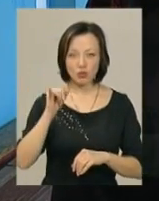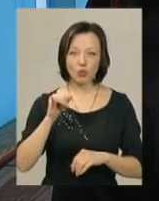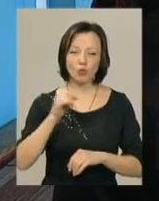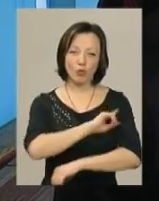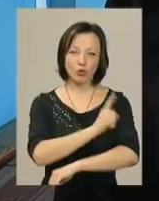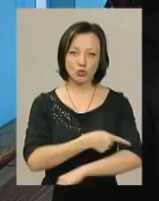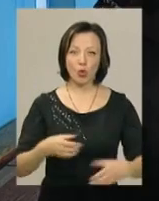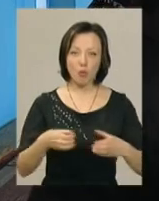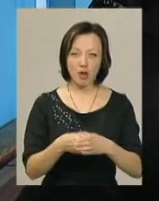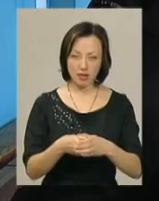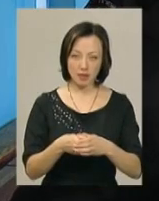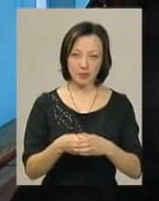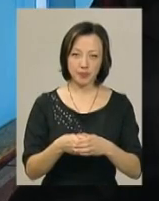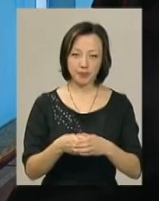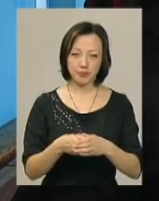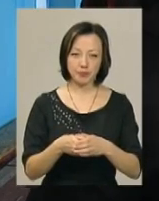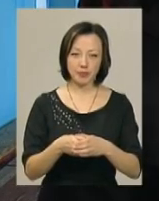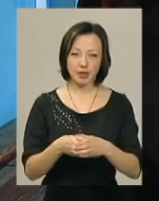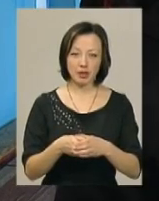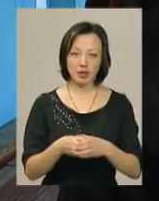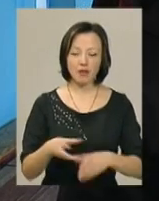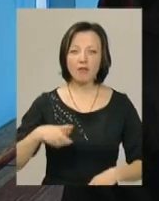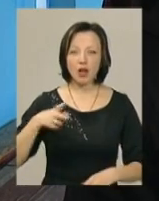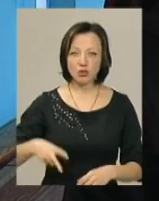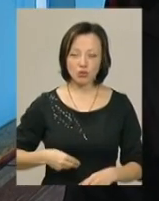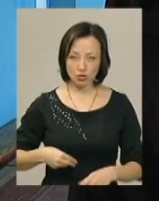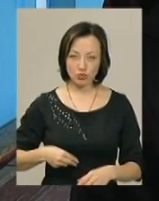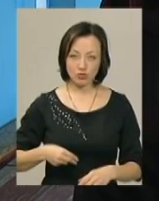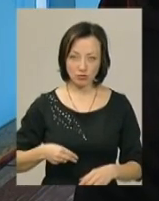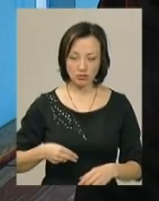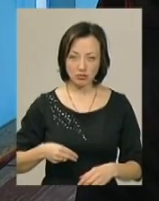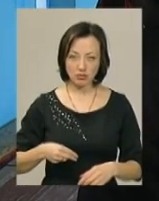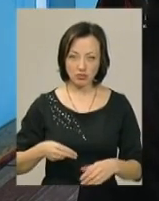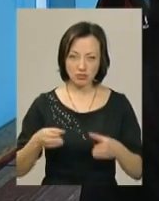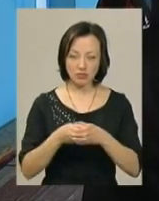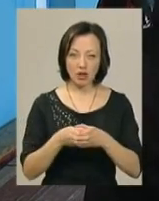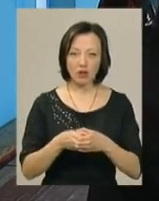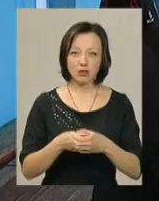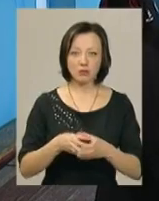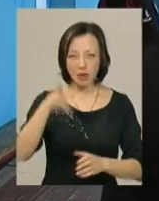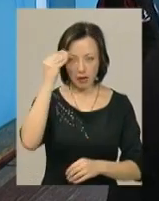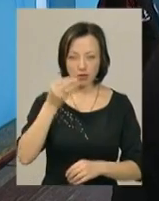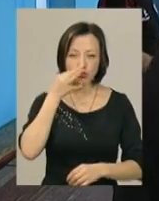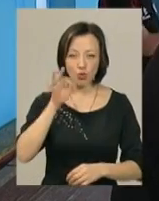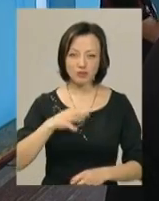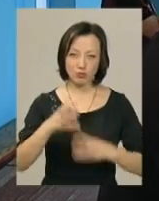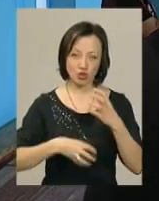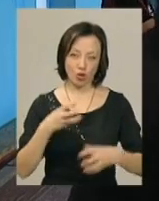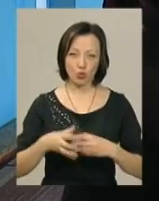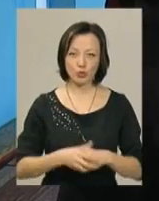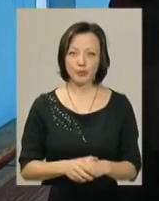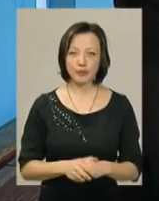досвід потужної команди з французької академії, щоб набратися певного міжнародного